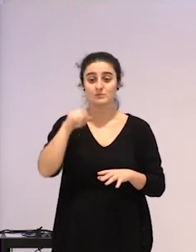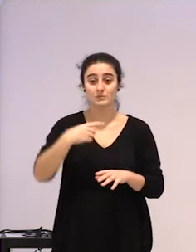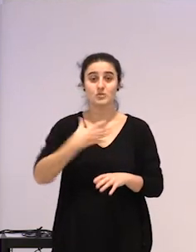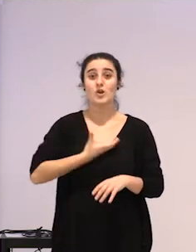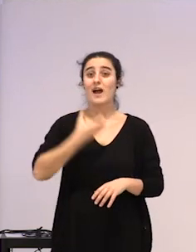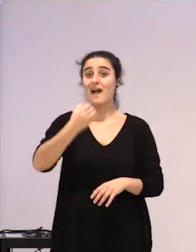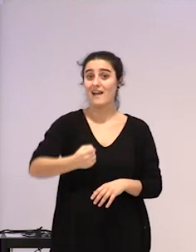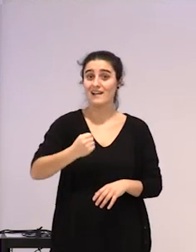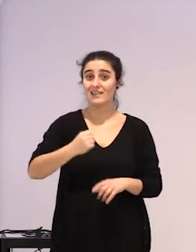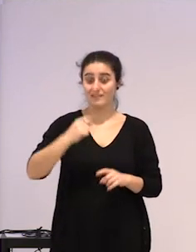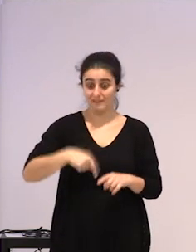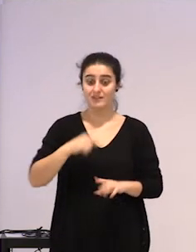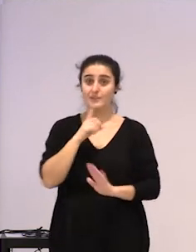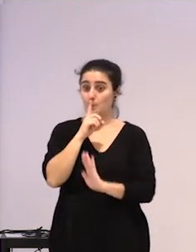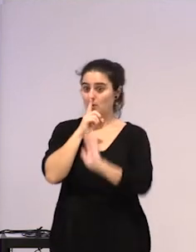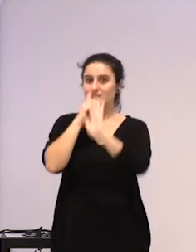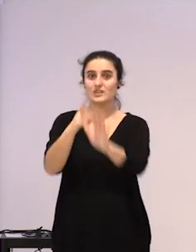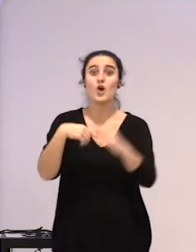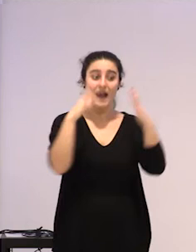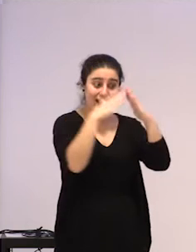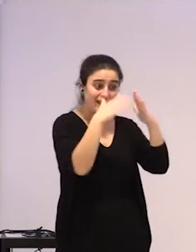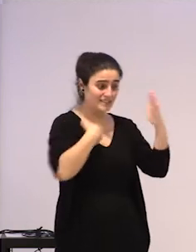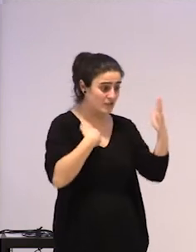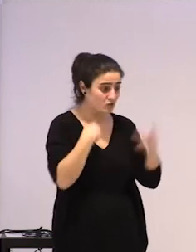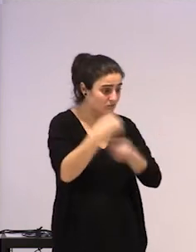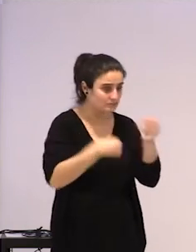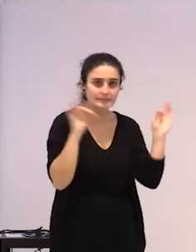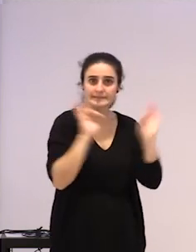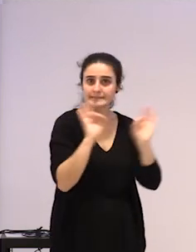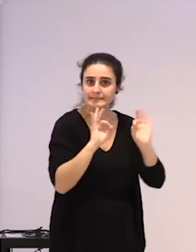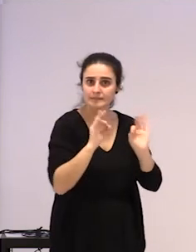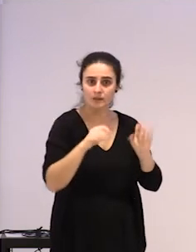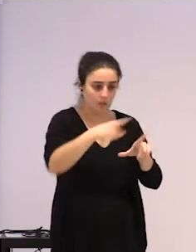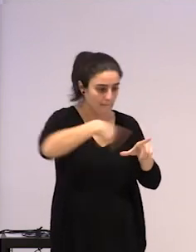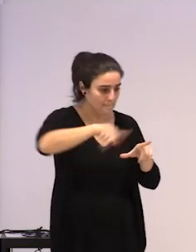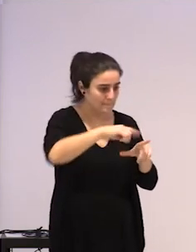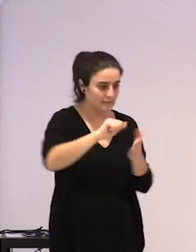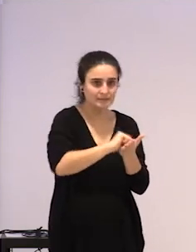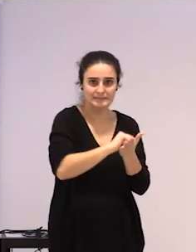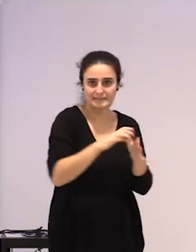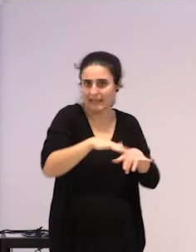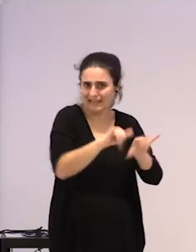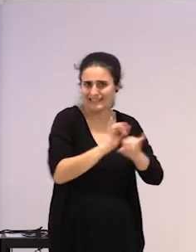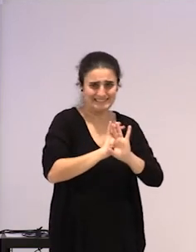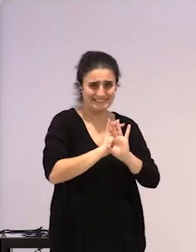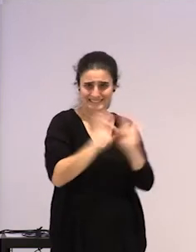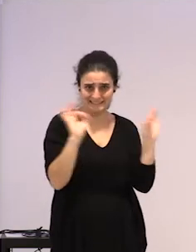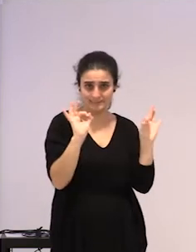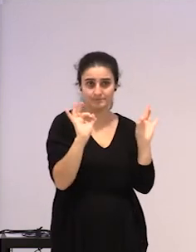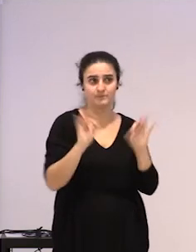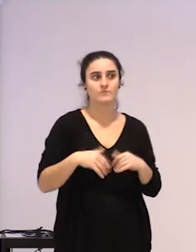enuen beste zer egin etxean, baina ezer, ezer, ezer, ez da plater bat garbitu, ez? Oso